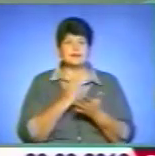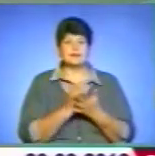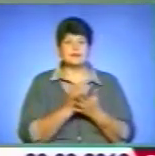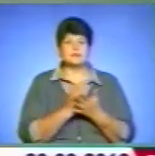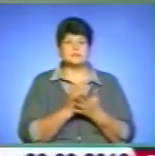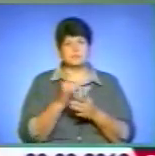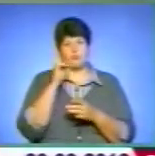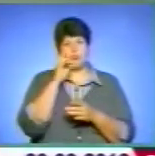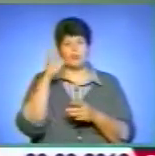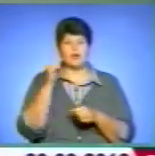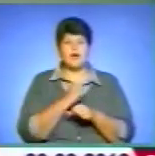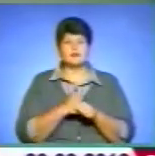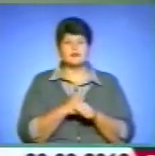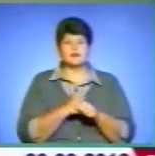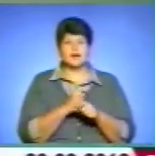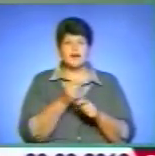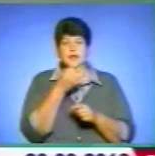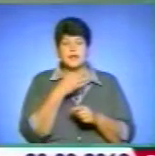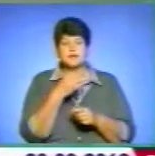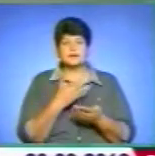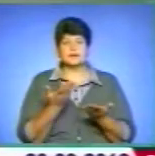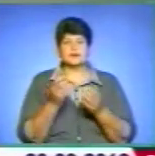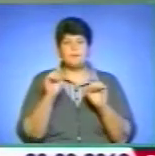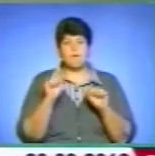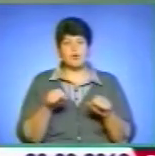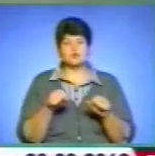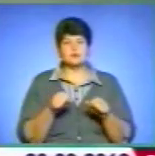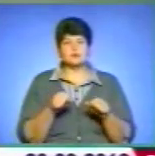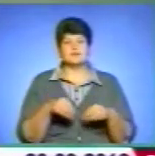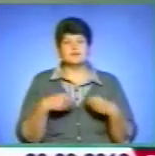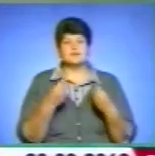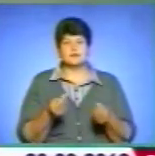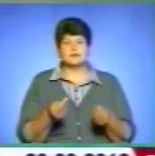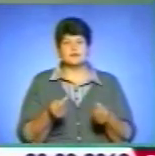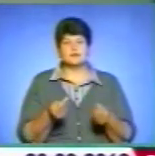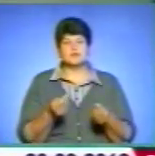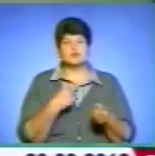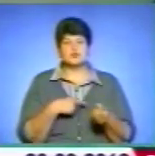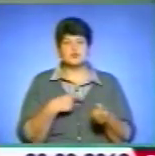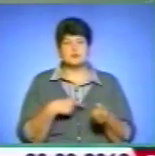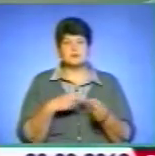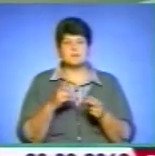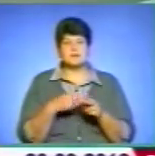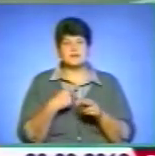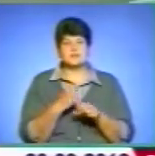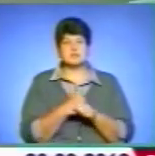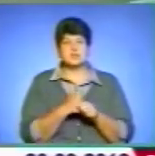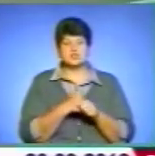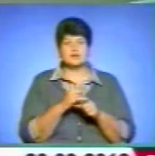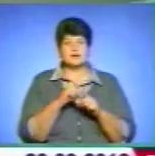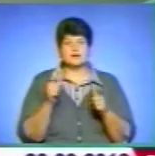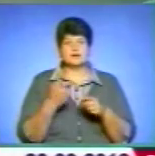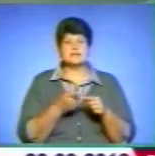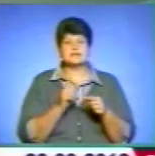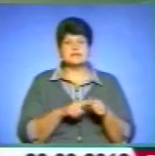популярні ліки, які можна собі брати без назначення лікаря. Це,